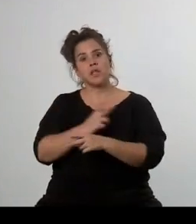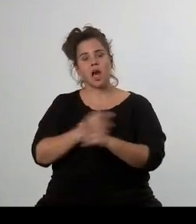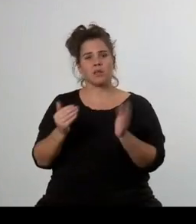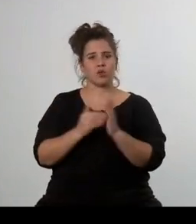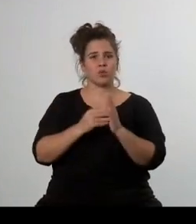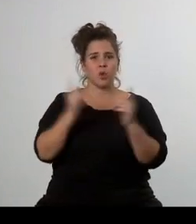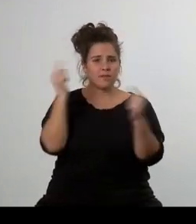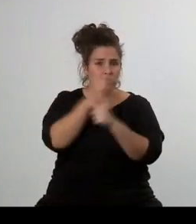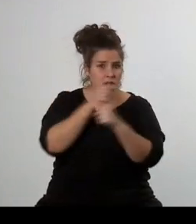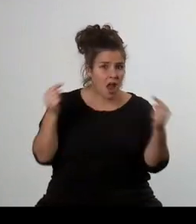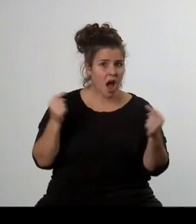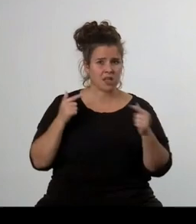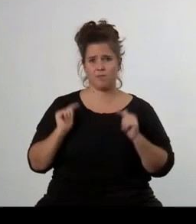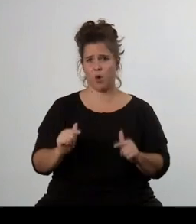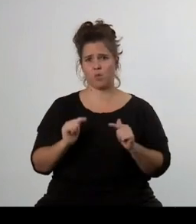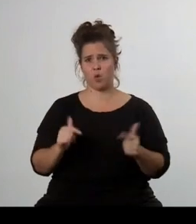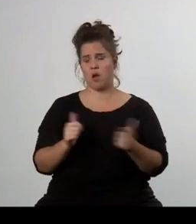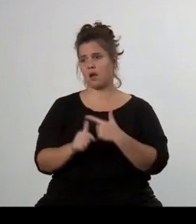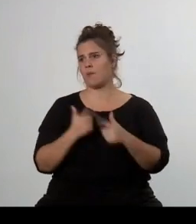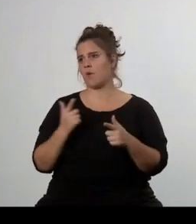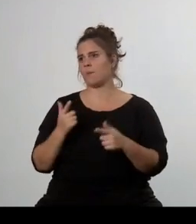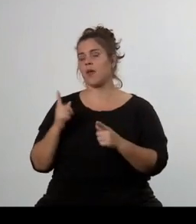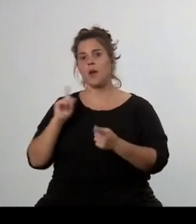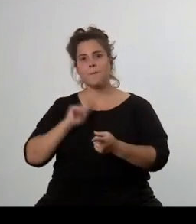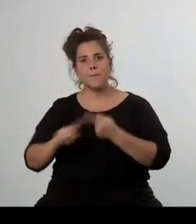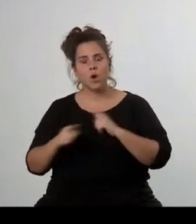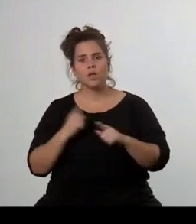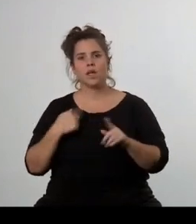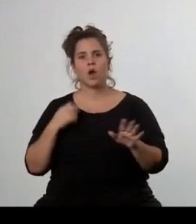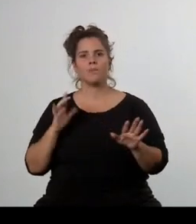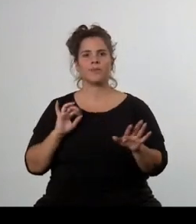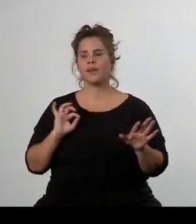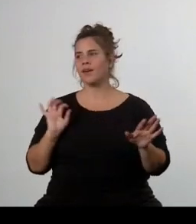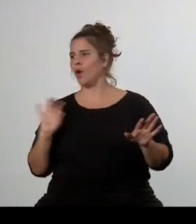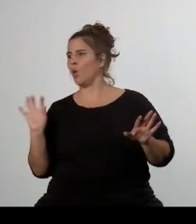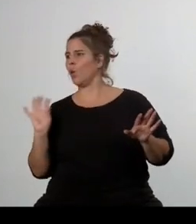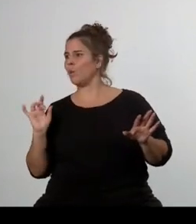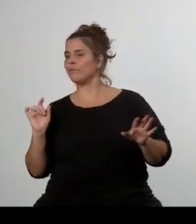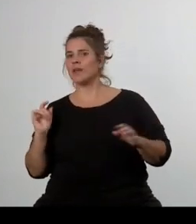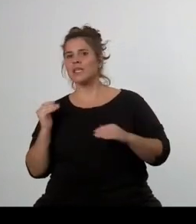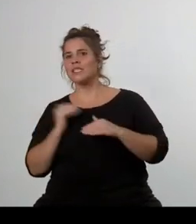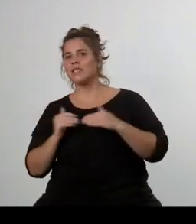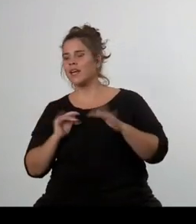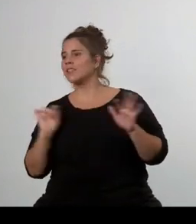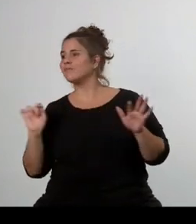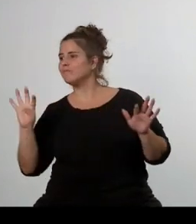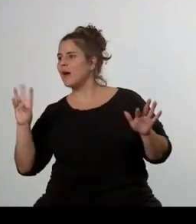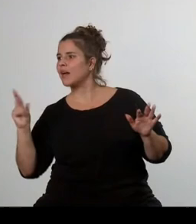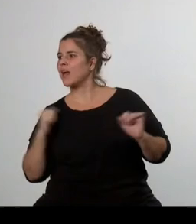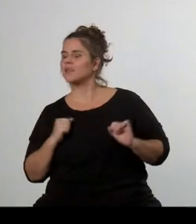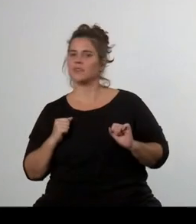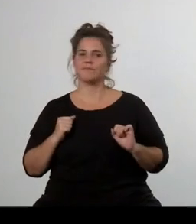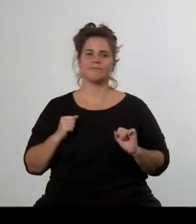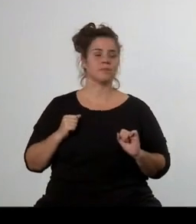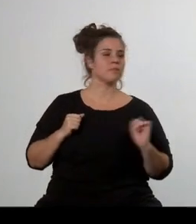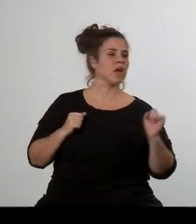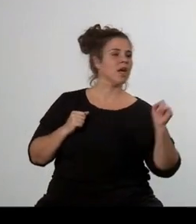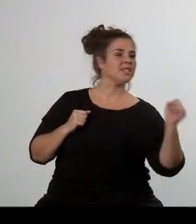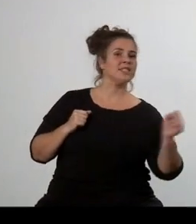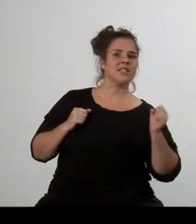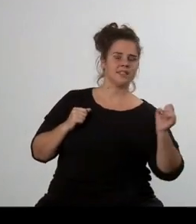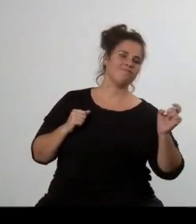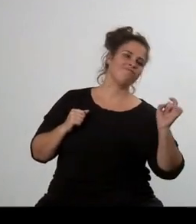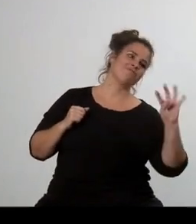Pro stát, který se jenom nedívá k zahraničí a neobdivuje, jak mají tu supersilnice, či jak zde funguje